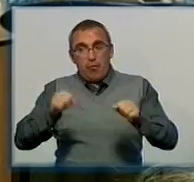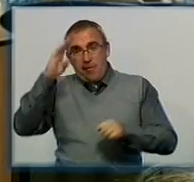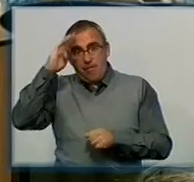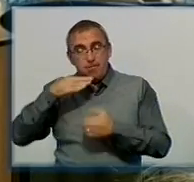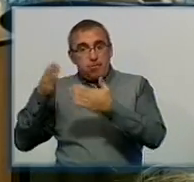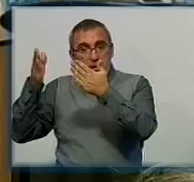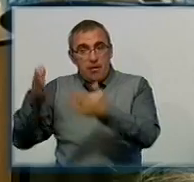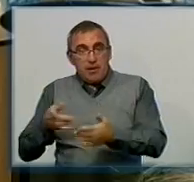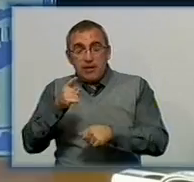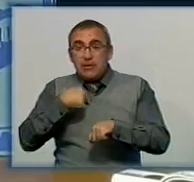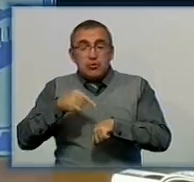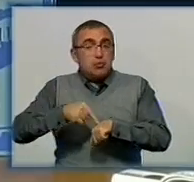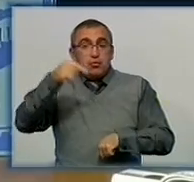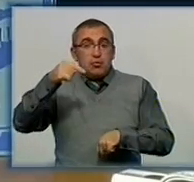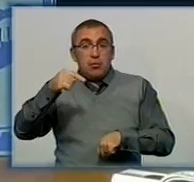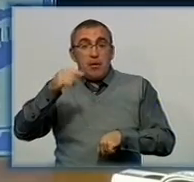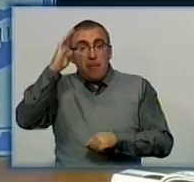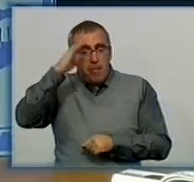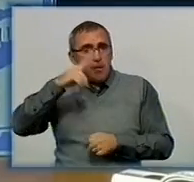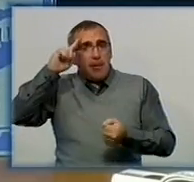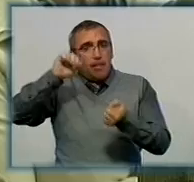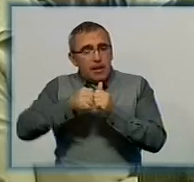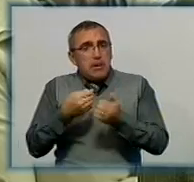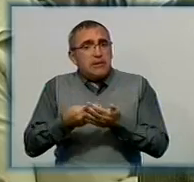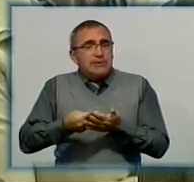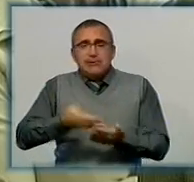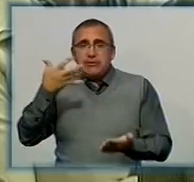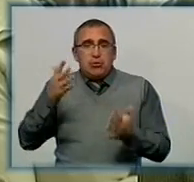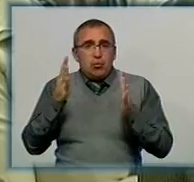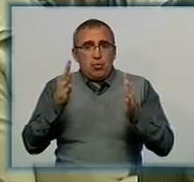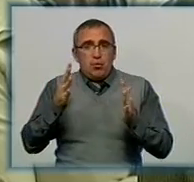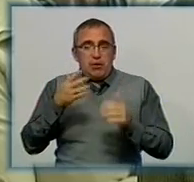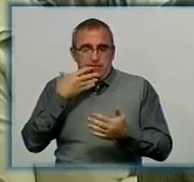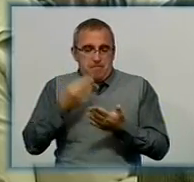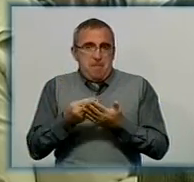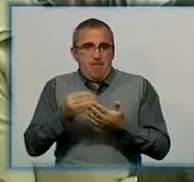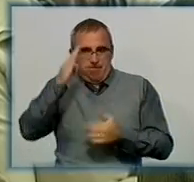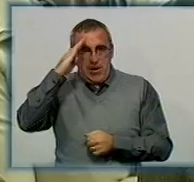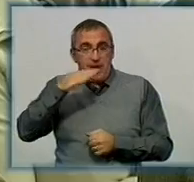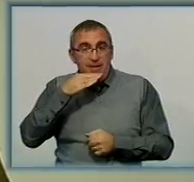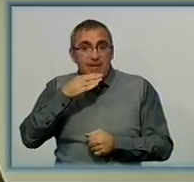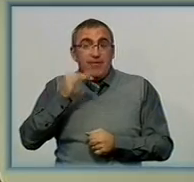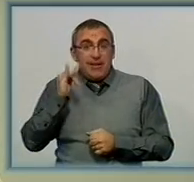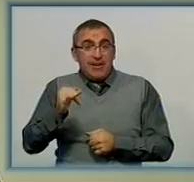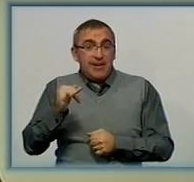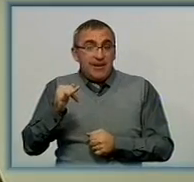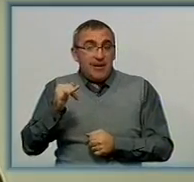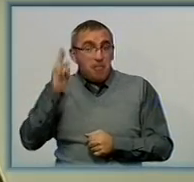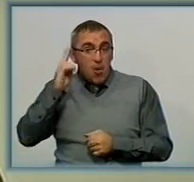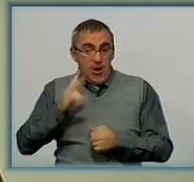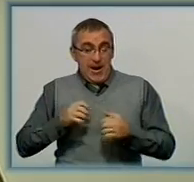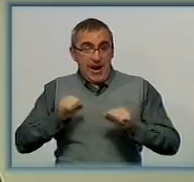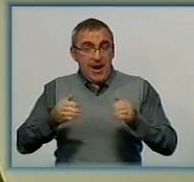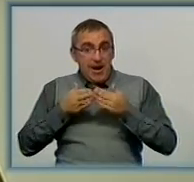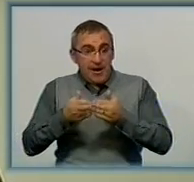Син героя був зворушений тим, що батька пам'ятають і цінують на його малій батьківщині, аби увіковічнити пам'ять кіровоградського моряка-героя,